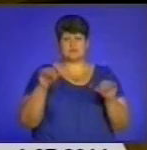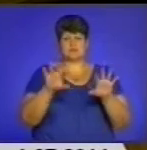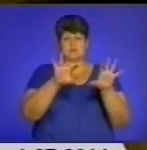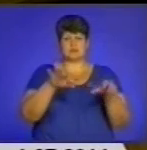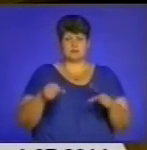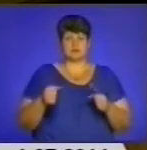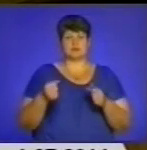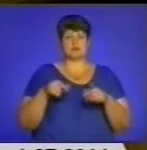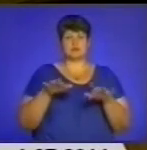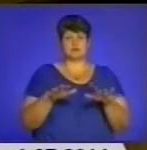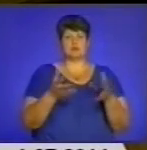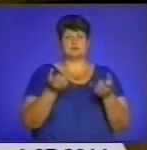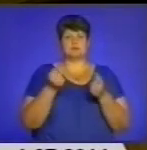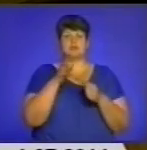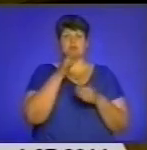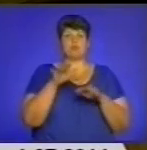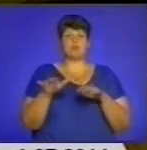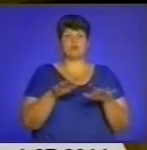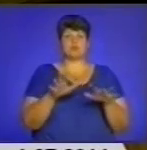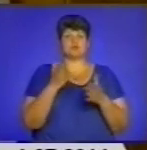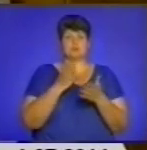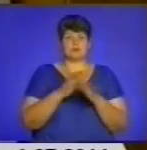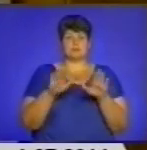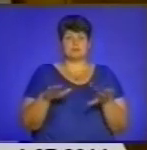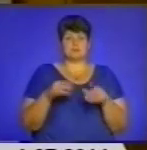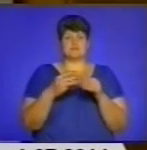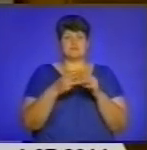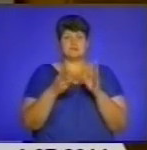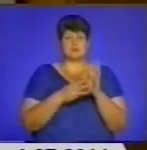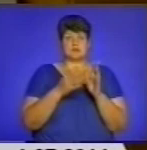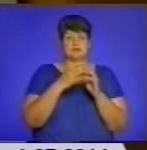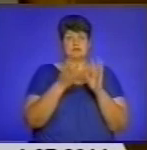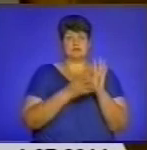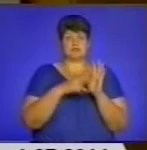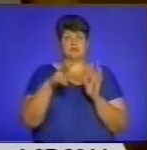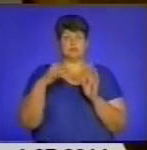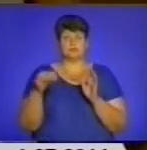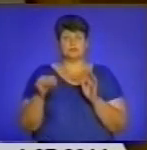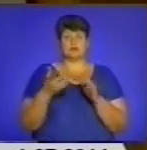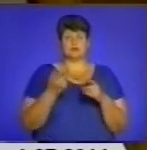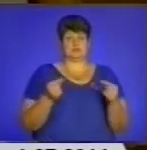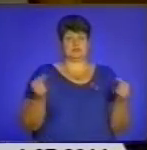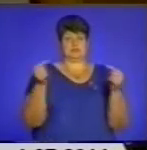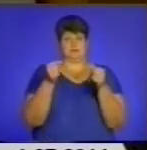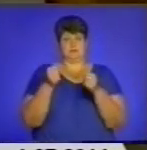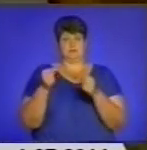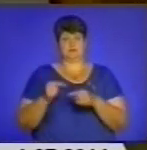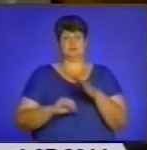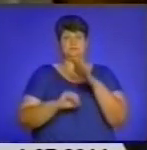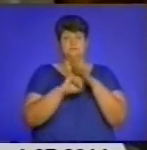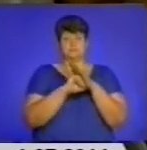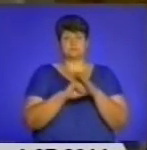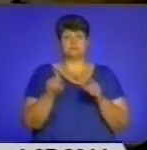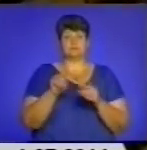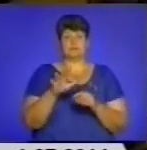тернополянин отримав під час подій, що мали місце у ніч з 18 до 19 лютого. Звіришись з базою даних боєприпасів та спецзасобів, що